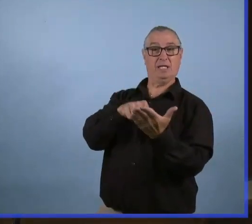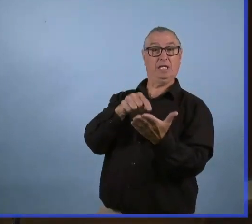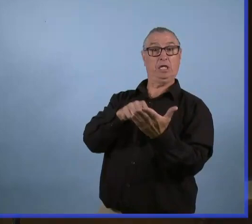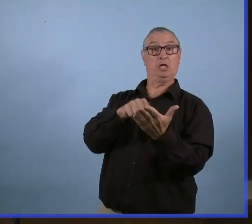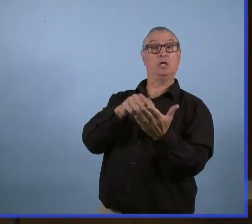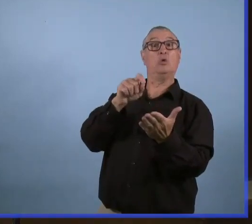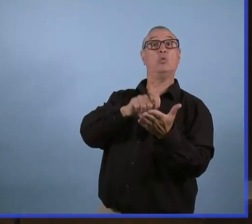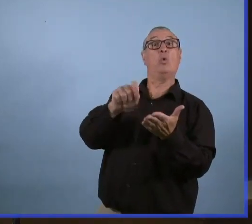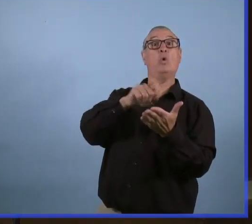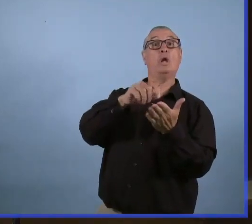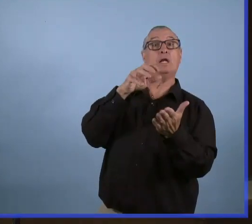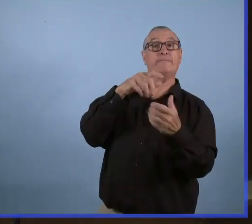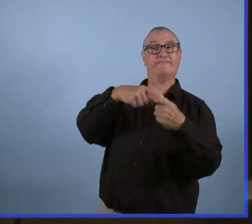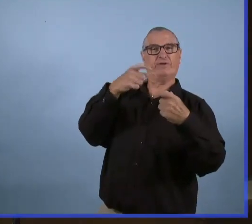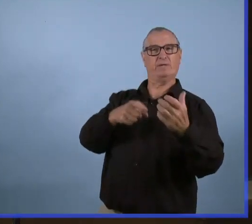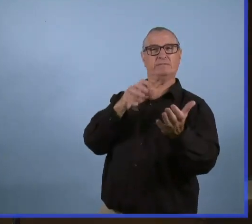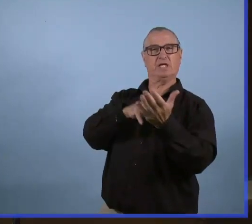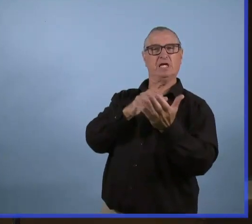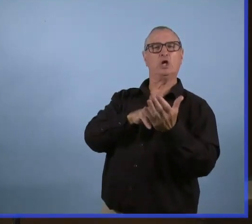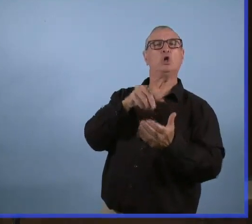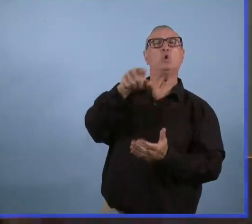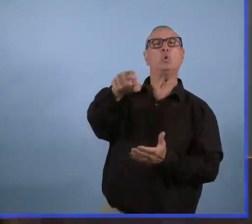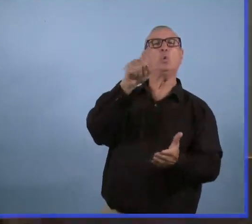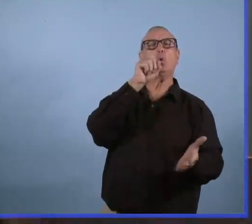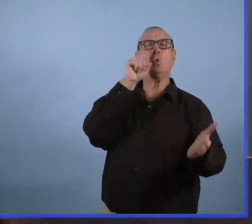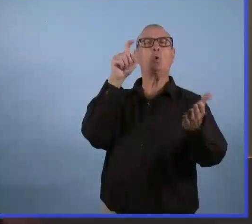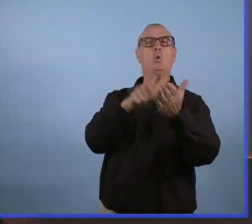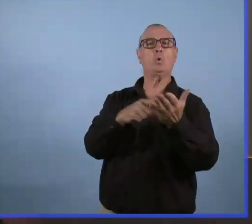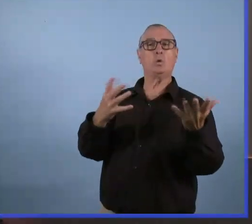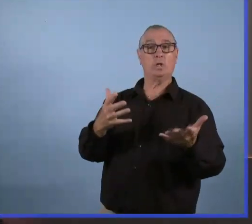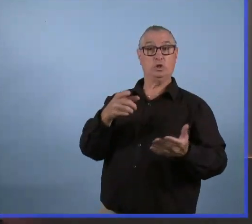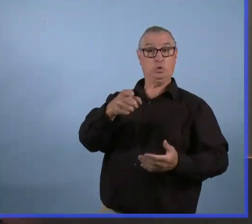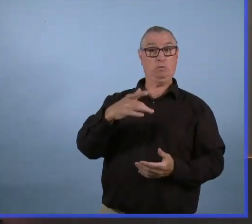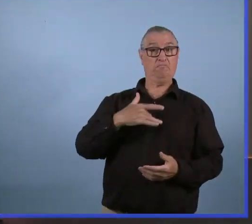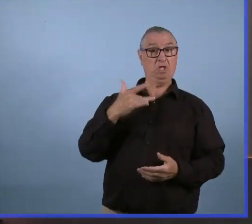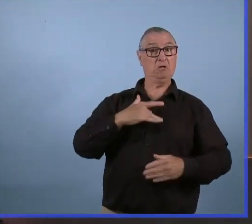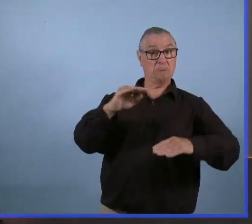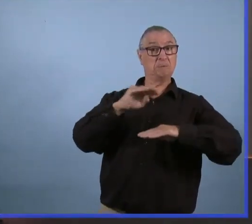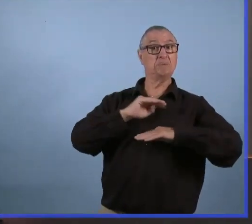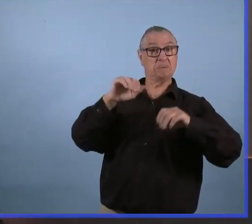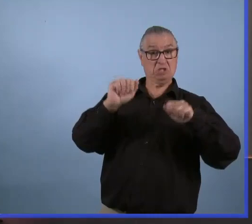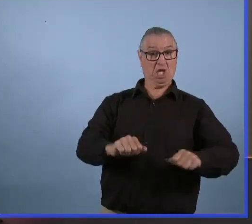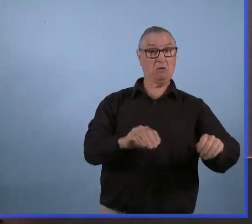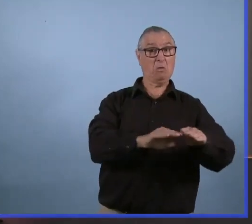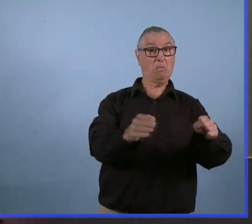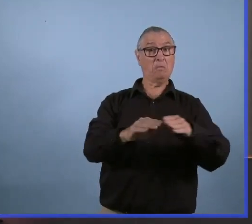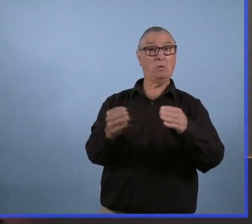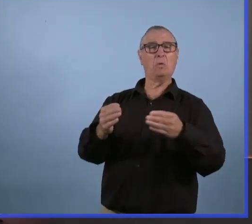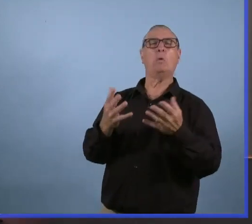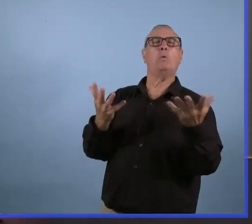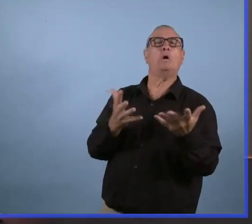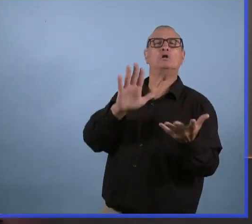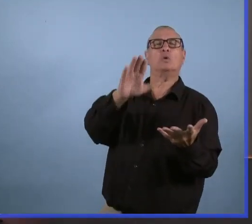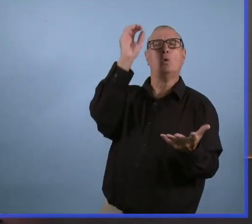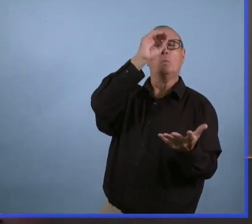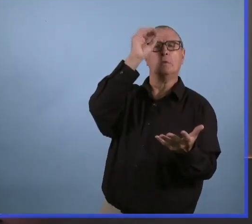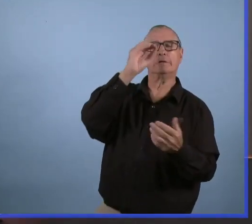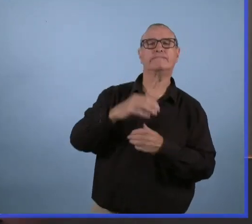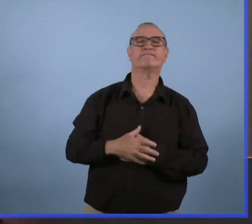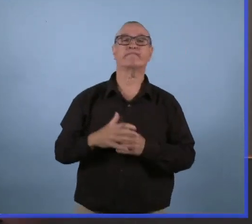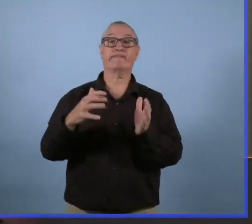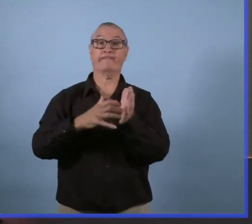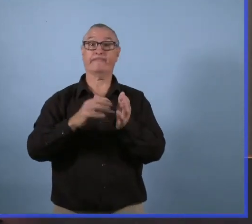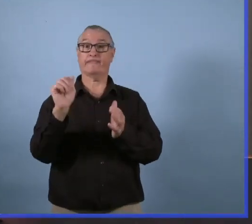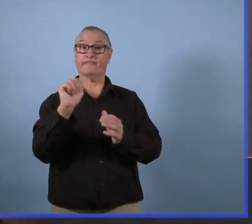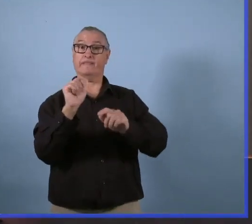dans les chiffres, qu'est-ce que vous voyez qui permettrait un assouplissement des restrictions ? On travaille avec le système de soins